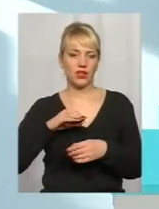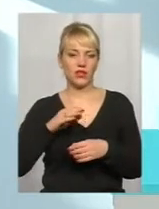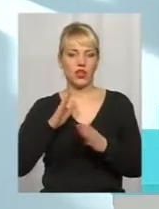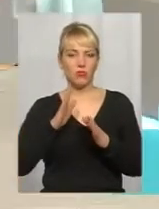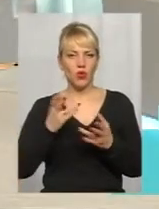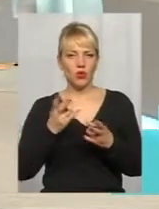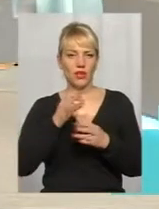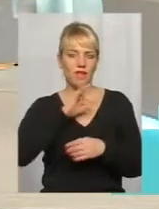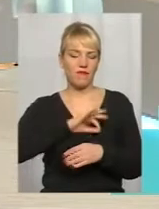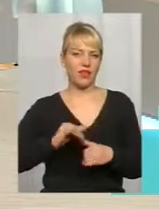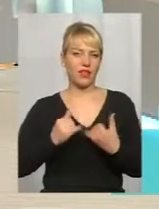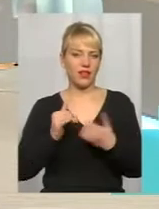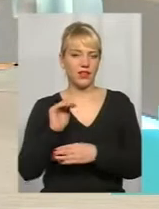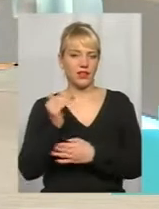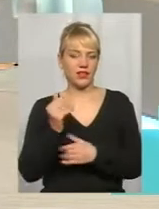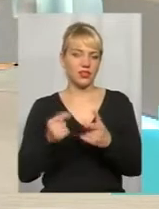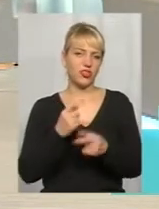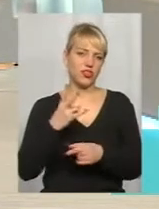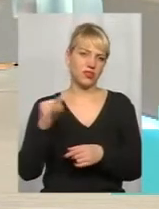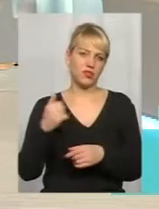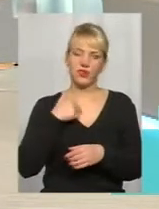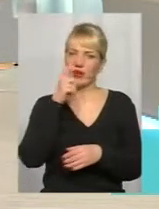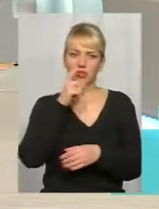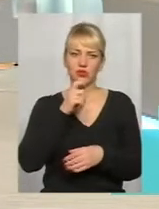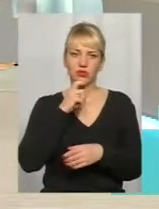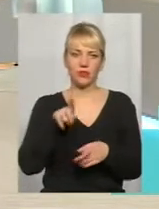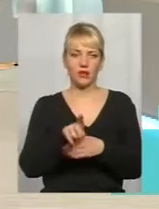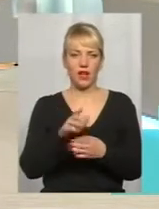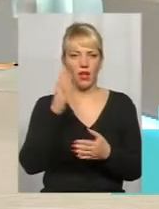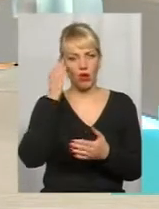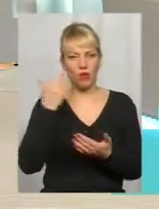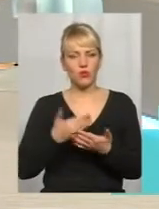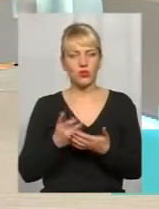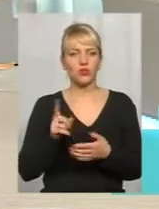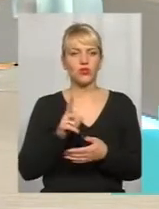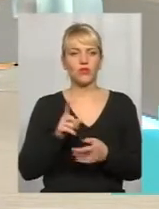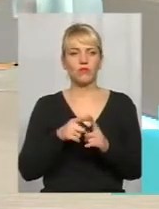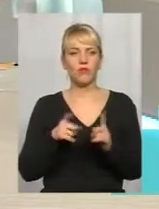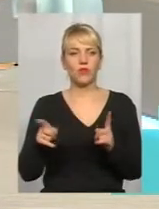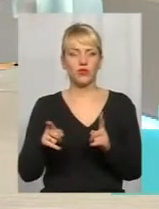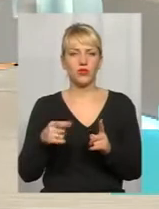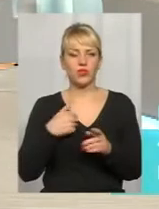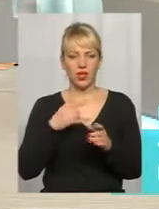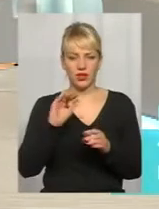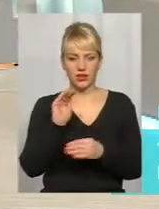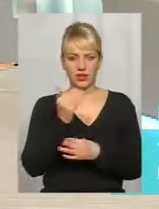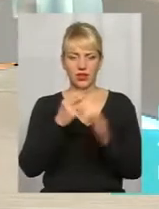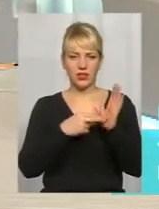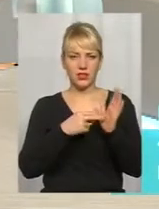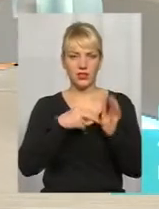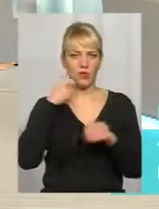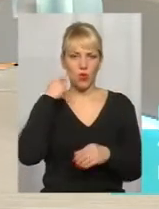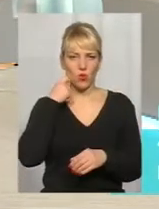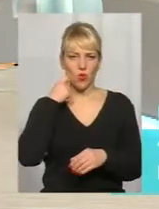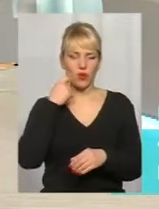ефер для дитини, чи ні? Взагалі, я якось не зрозуміла така позиція, що впродовж, я не знаю, дитині 7 років, я буквально там з